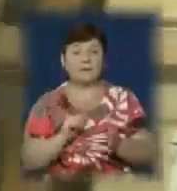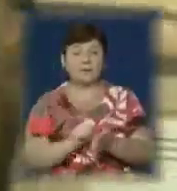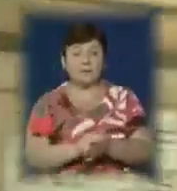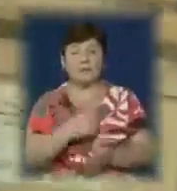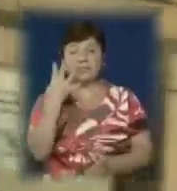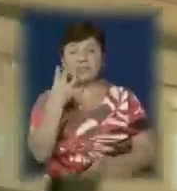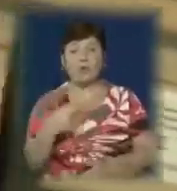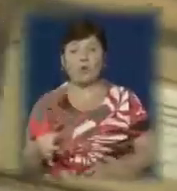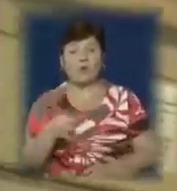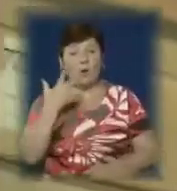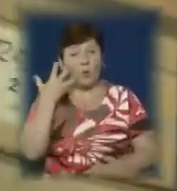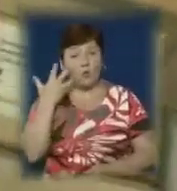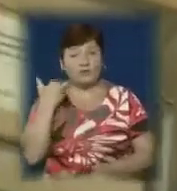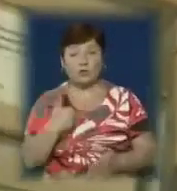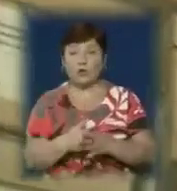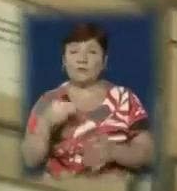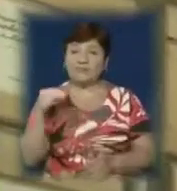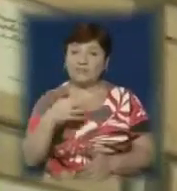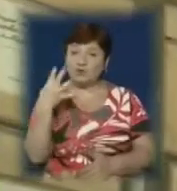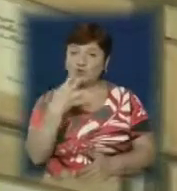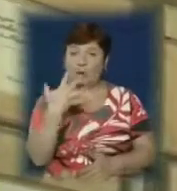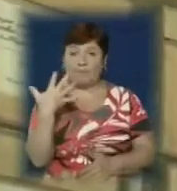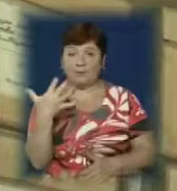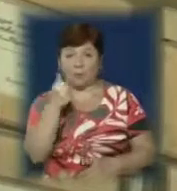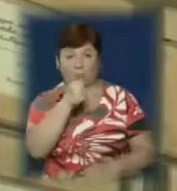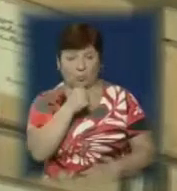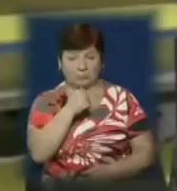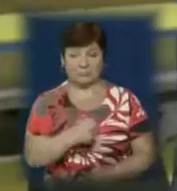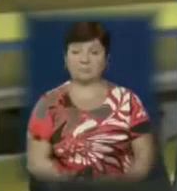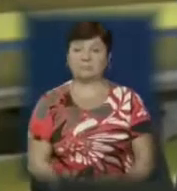чотирьох областей Угорщини до 1945 року.